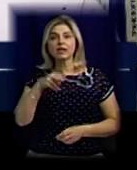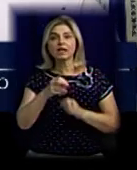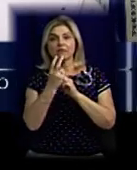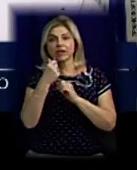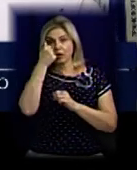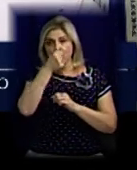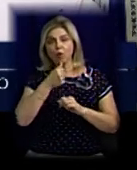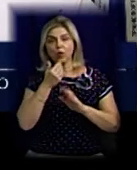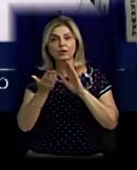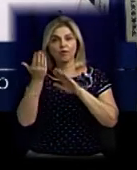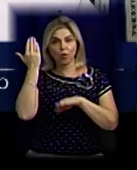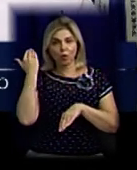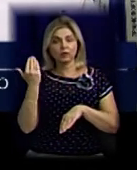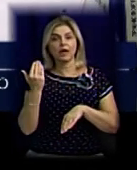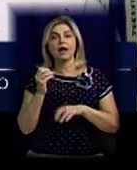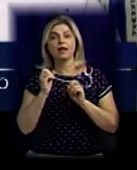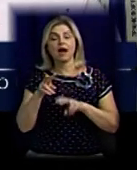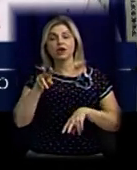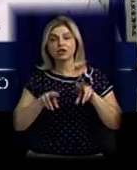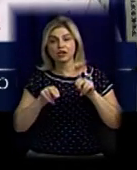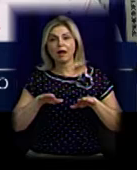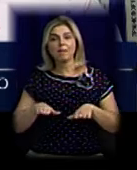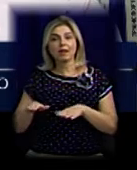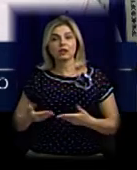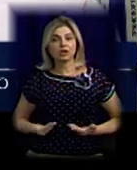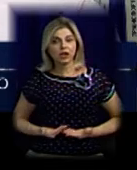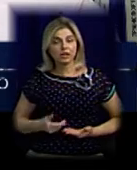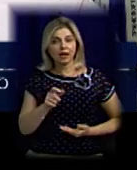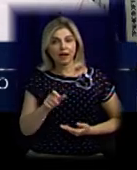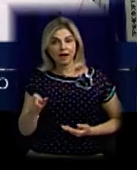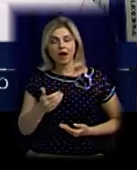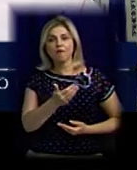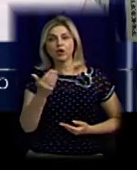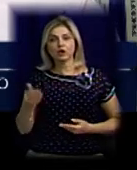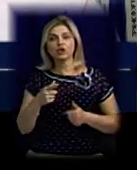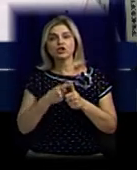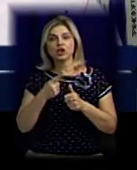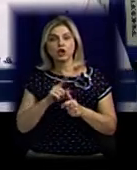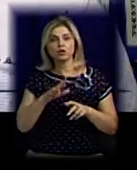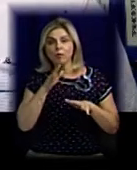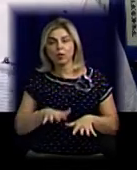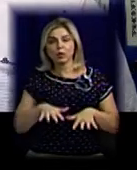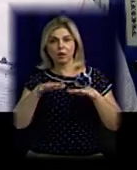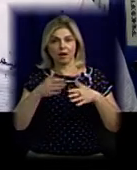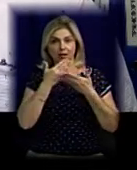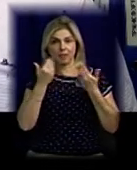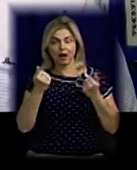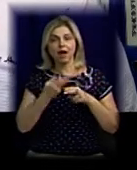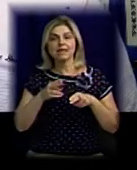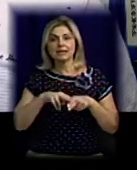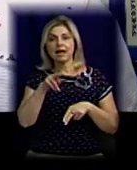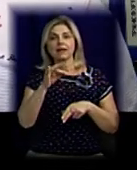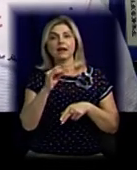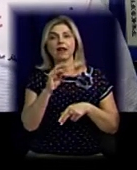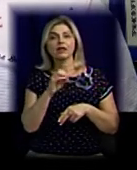З 2012 року, як вважають місцеві жителі, вони вважають, що підтоплення як такого немає. І ця дренажна система